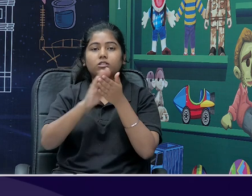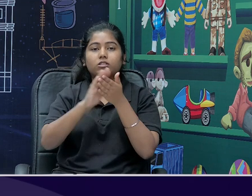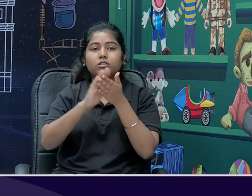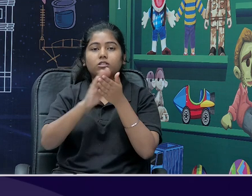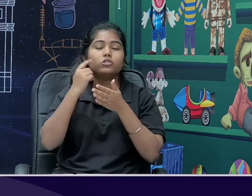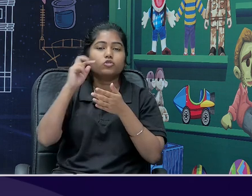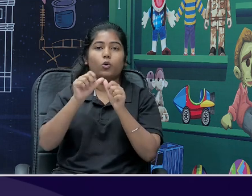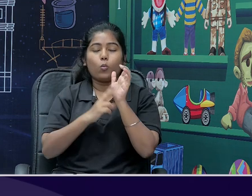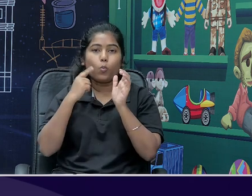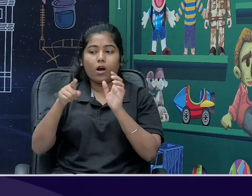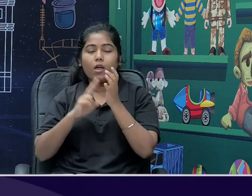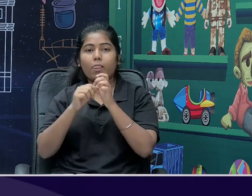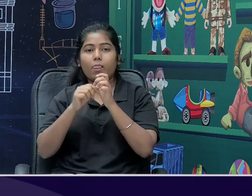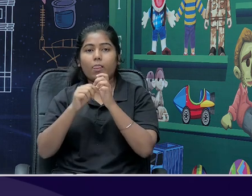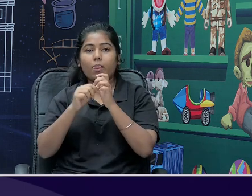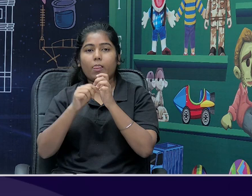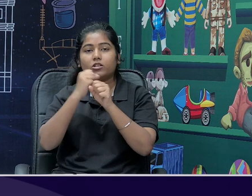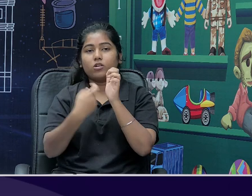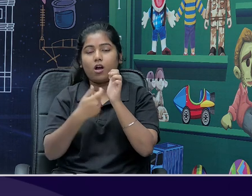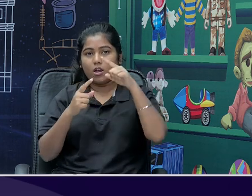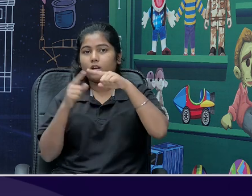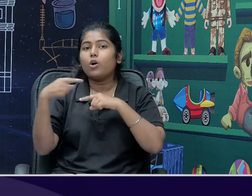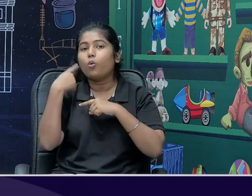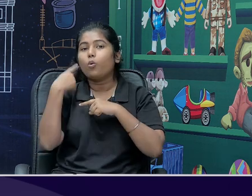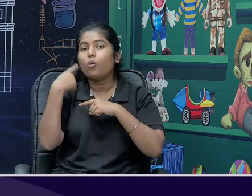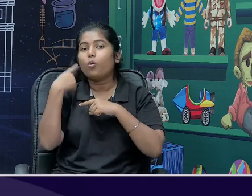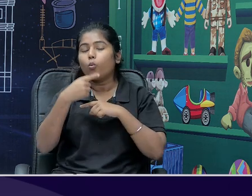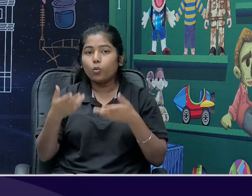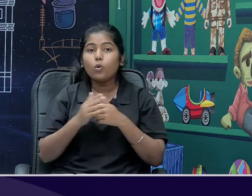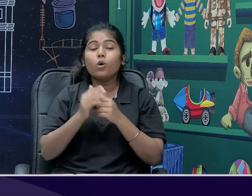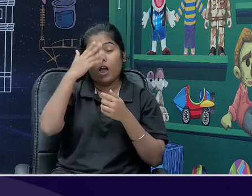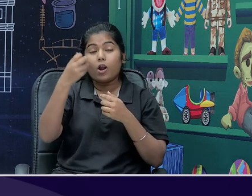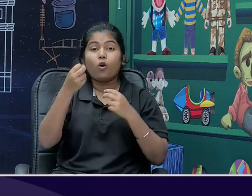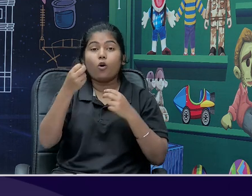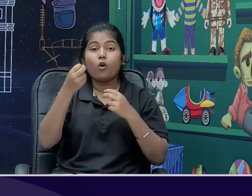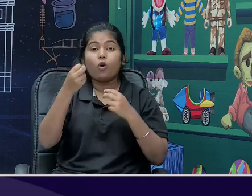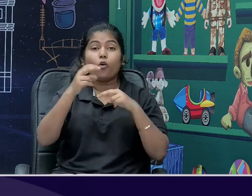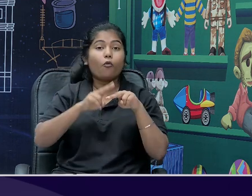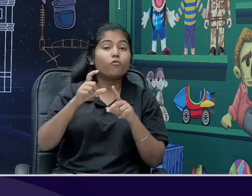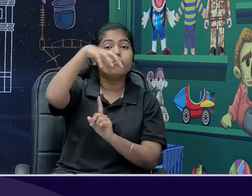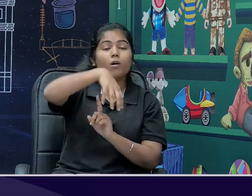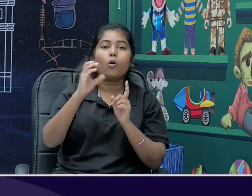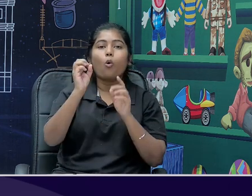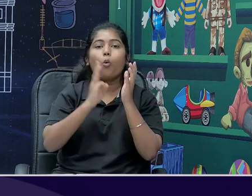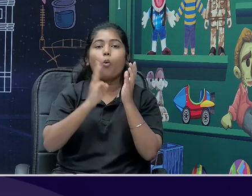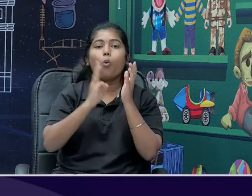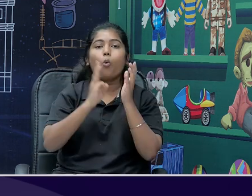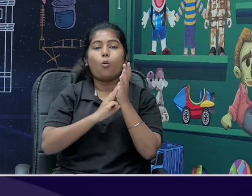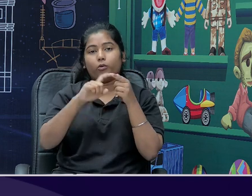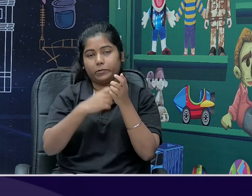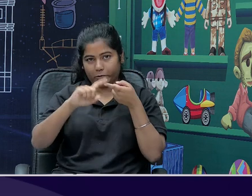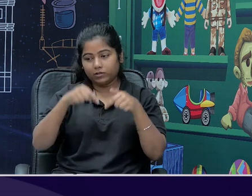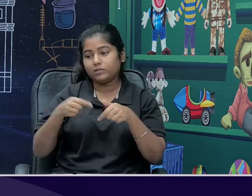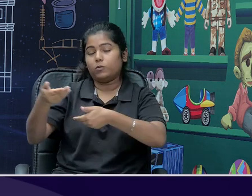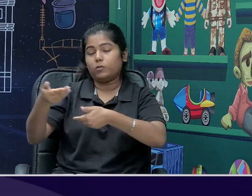namaskar and a very warm welcome she is the head of the Department of Commerce from Summerfield School Delhi so we welcome